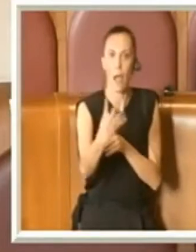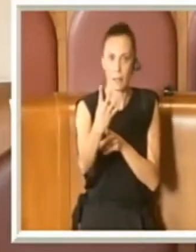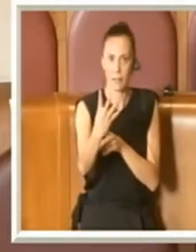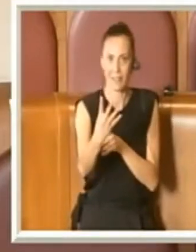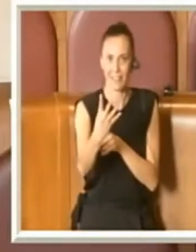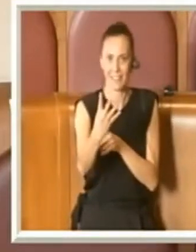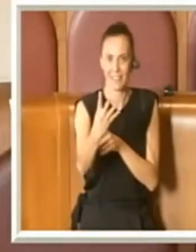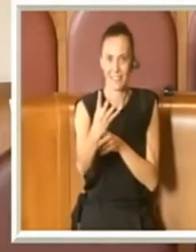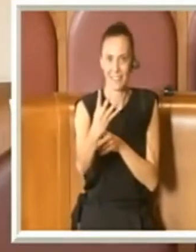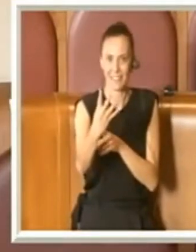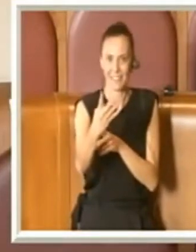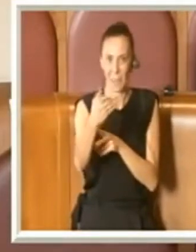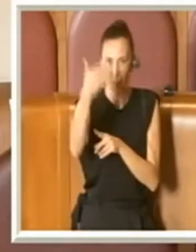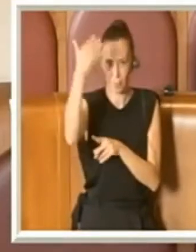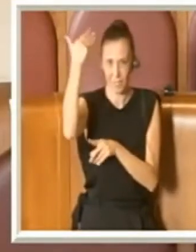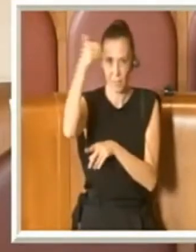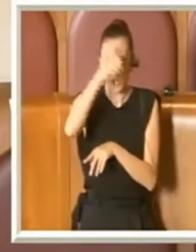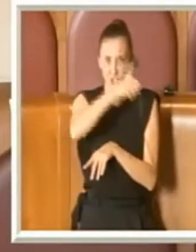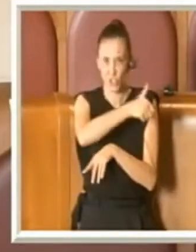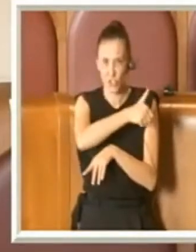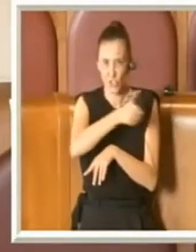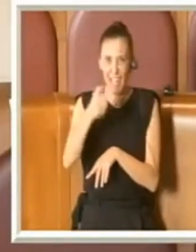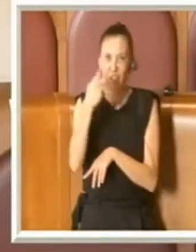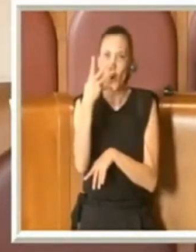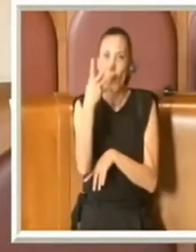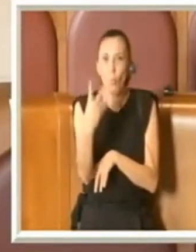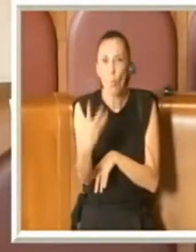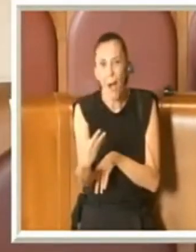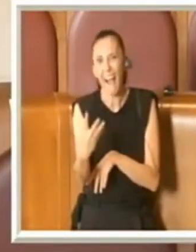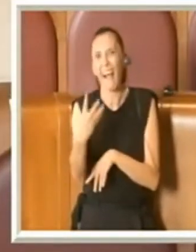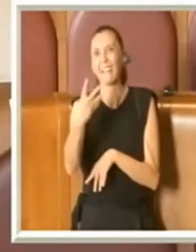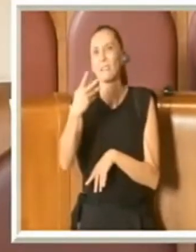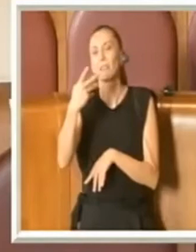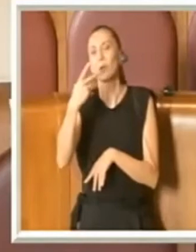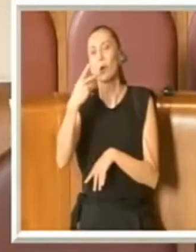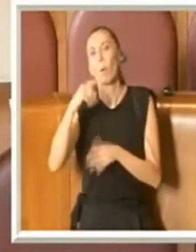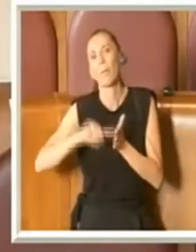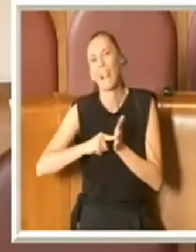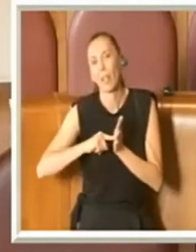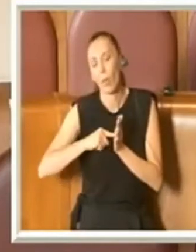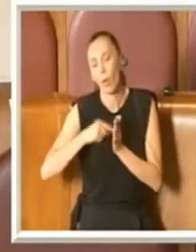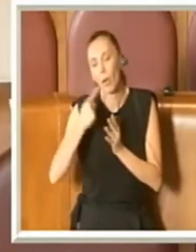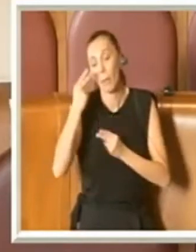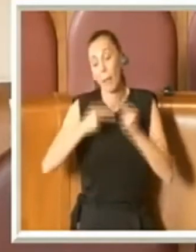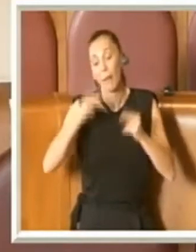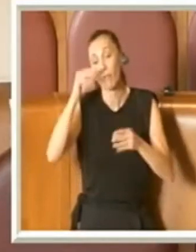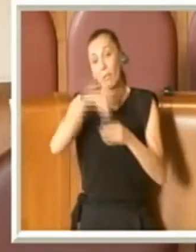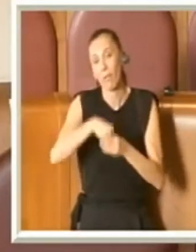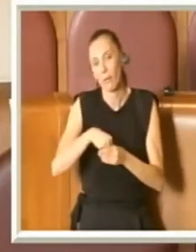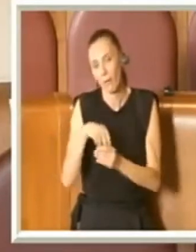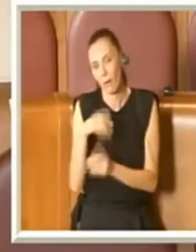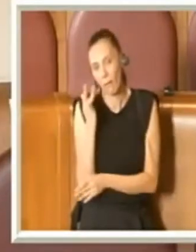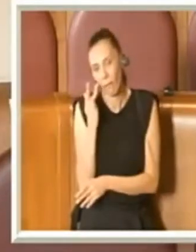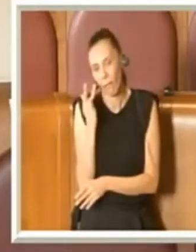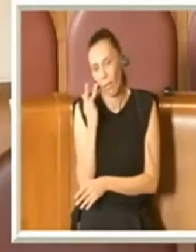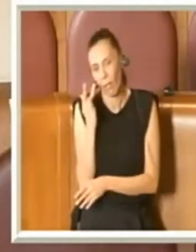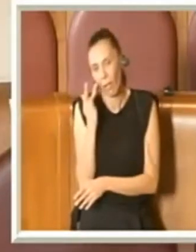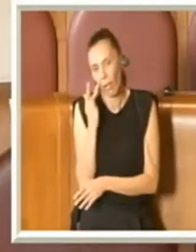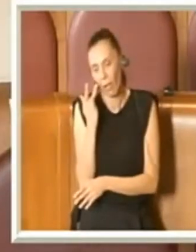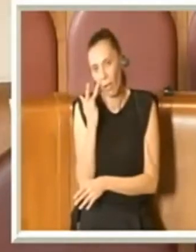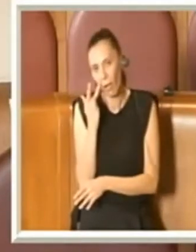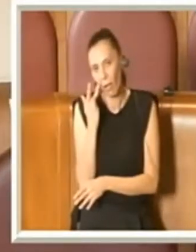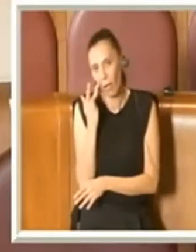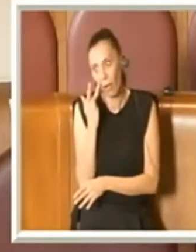prima erano 104 milioni ma erano fittizi, non erano veri, che stavano nel bilancio di Ama, adesso nel